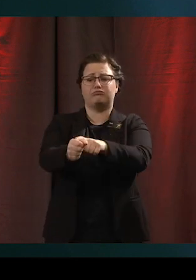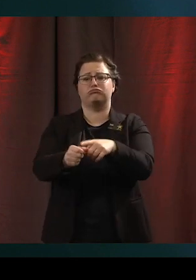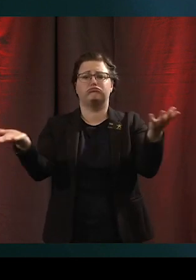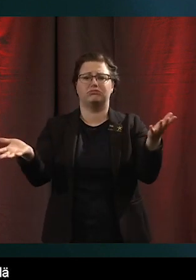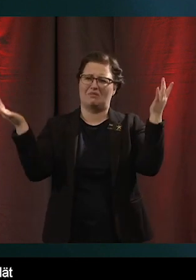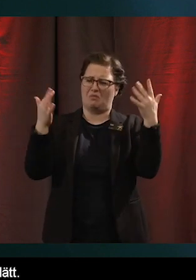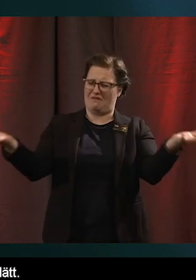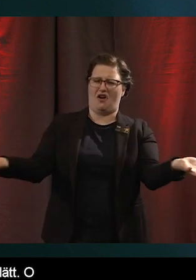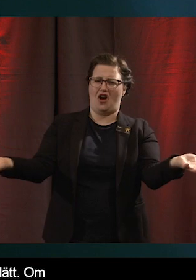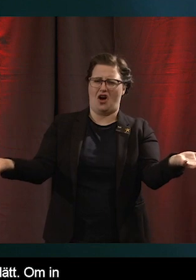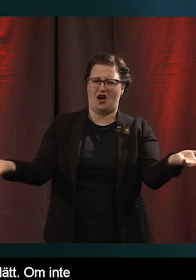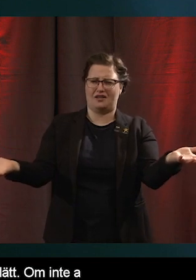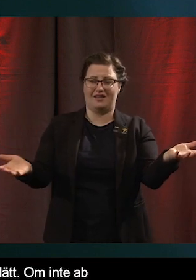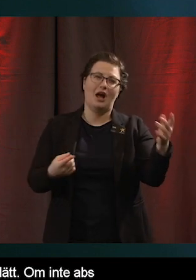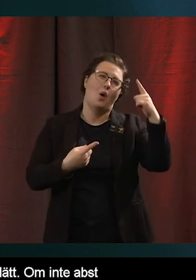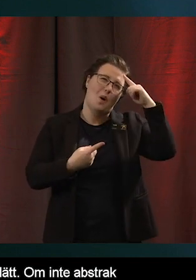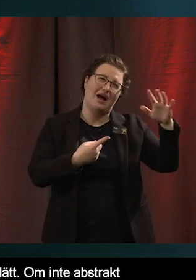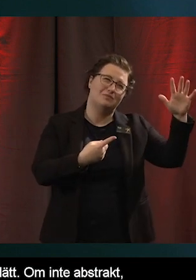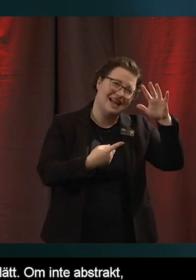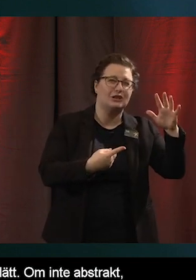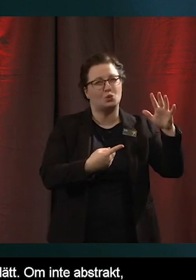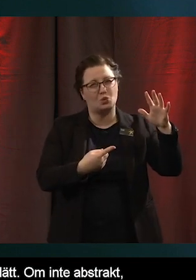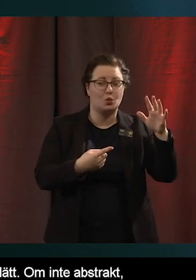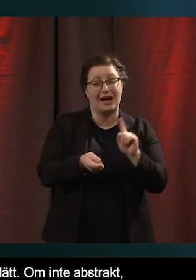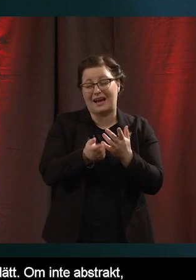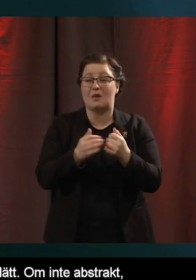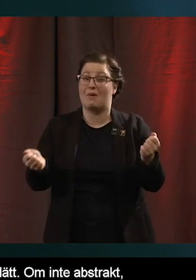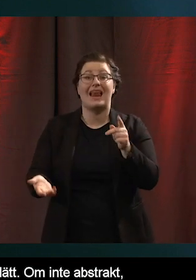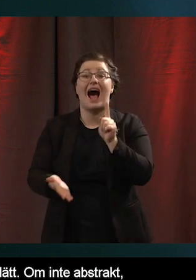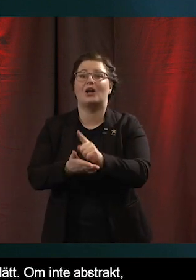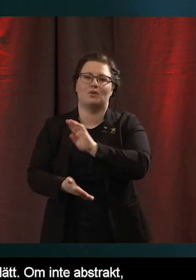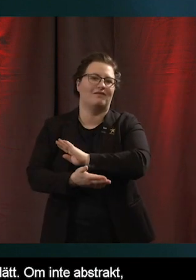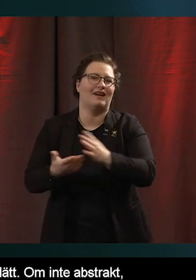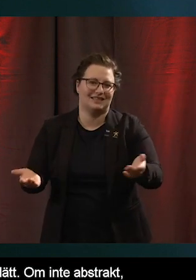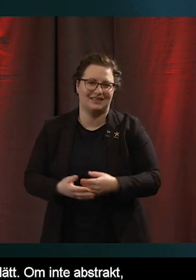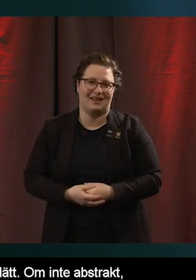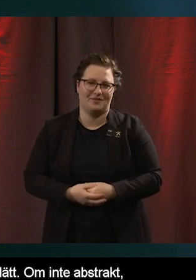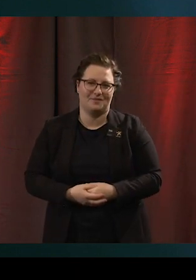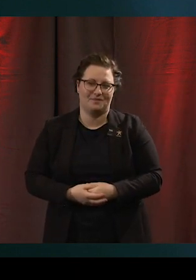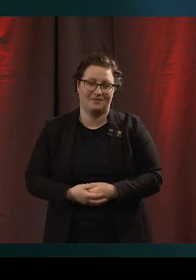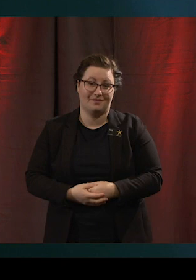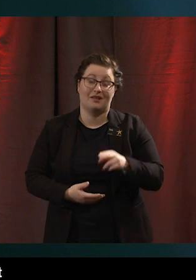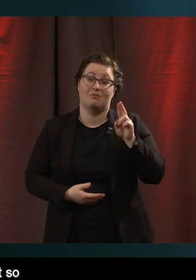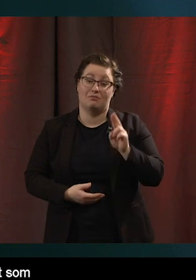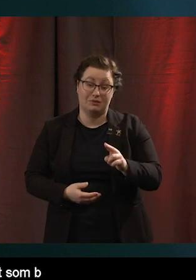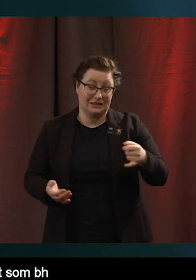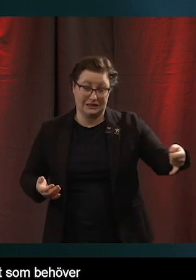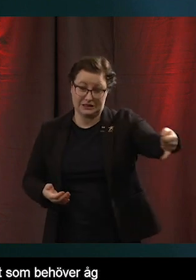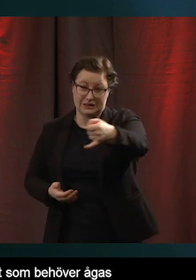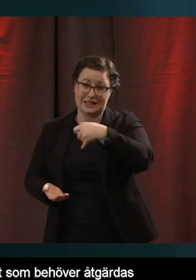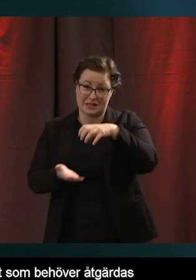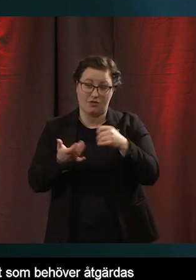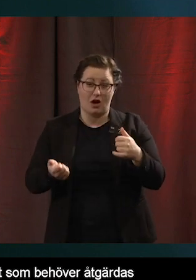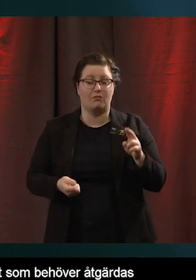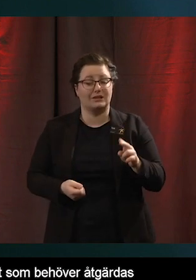Och om inte abstrakt och minst inte särskilt akut, det är väldigt mycket som behöver åtgärdas i samhället. Och det